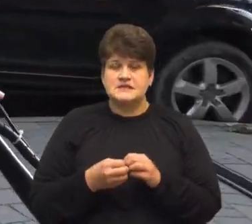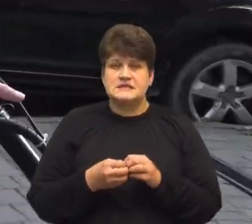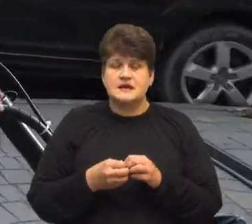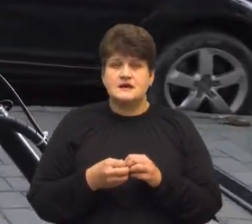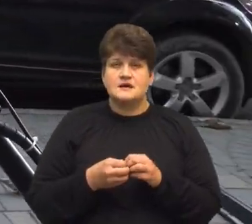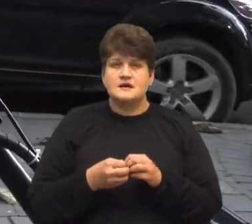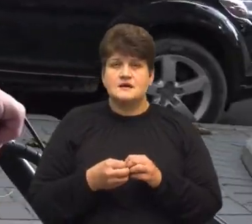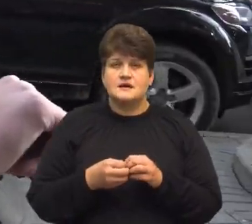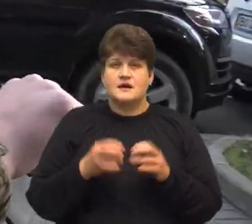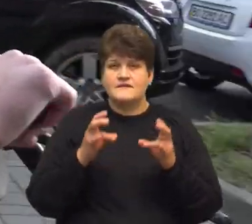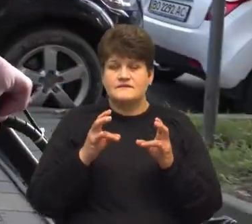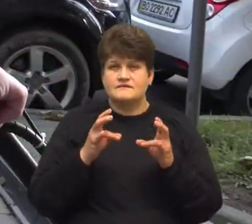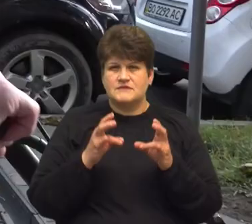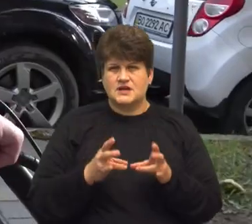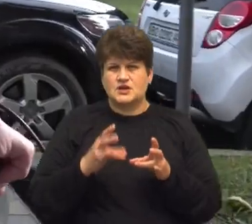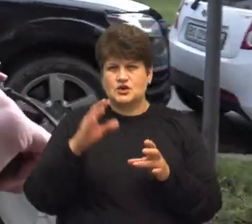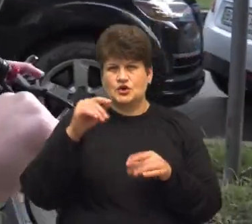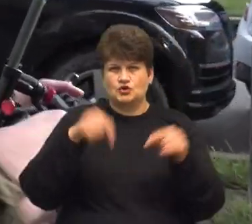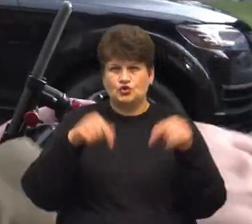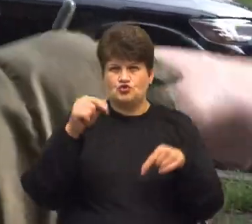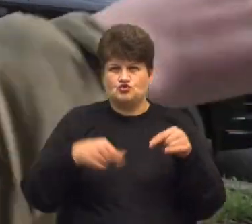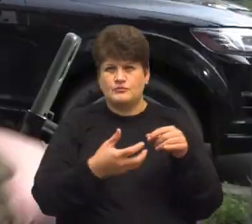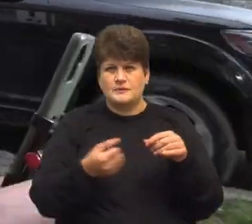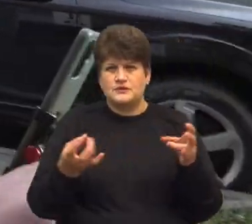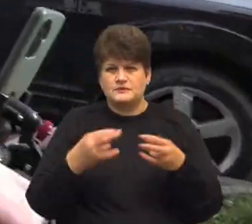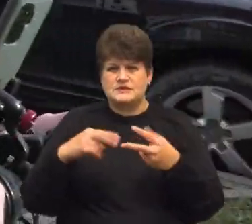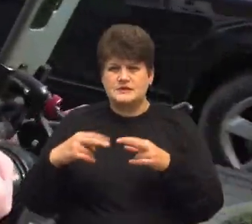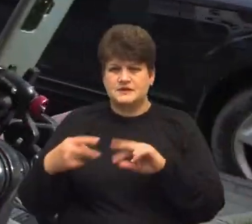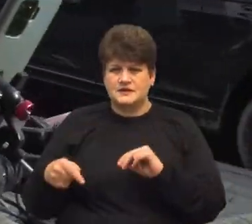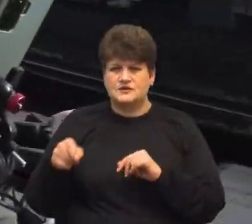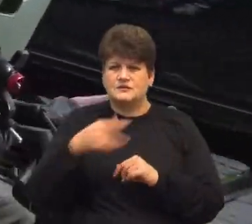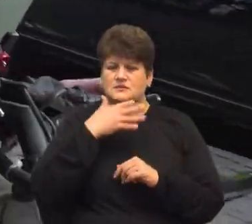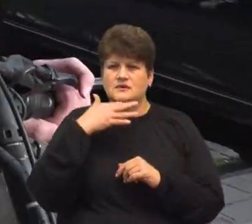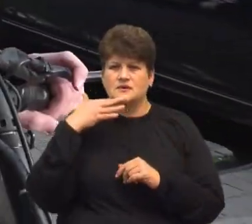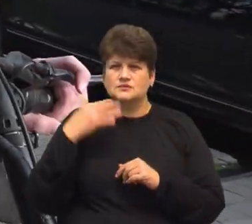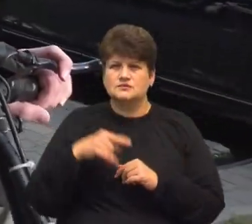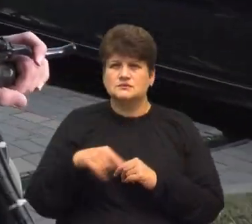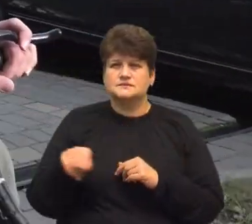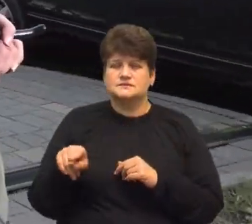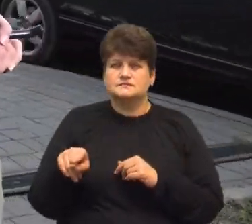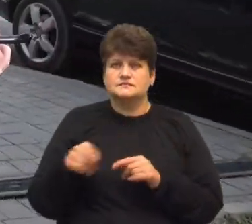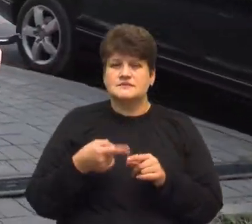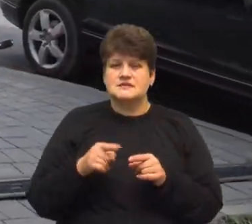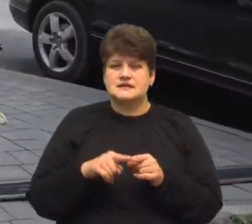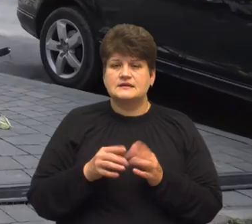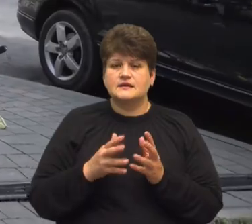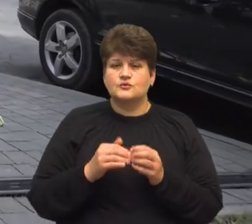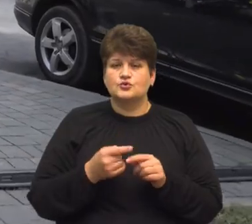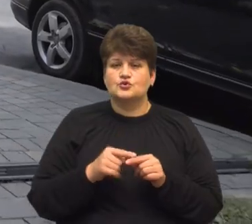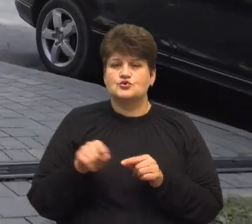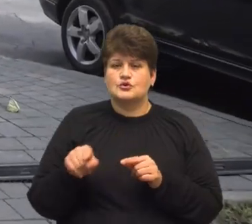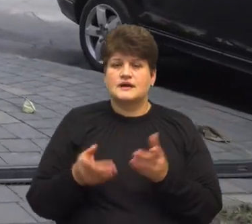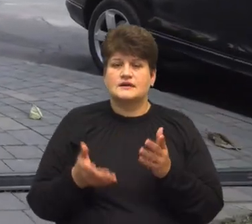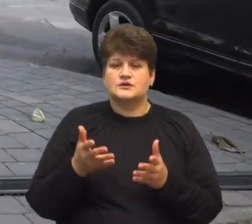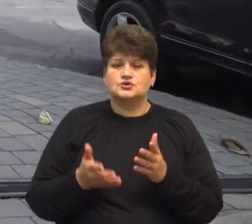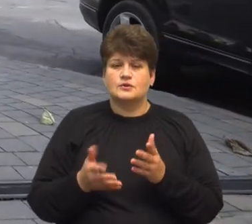дощоприймачі, які потрібно замінити. Їх тут досить багато, це на рахунок цього. Але якщо